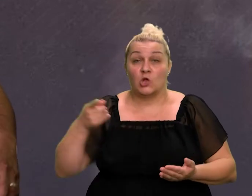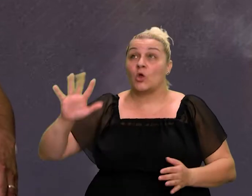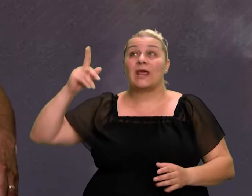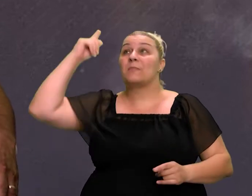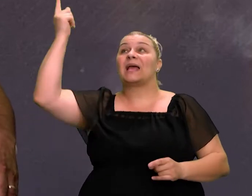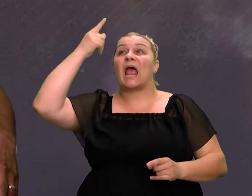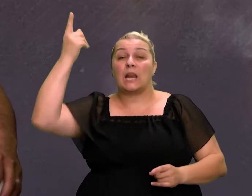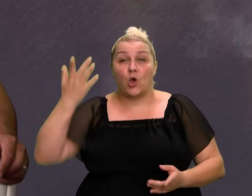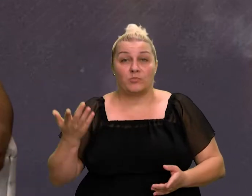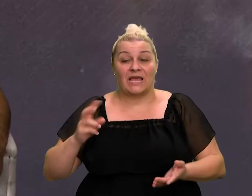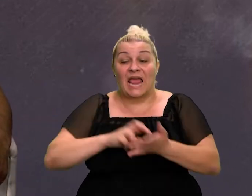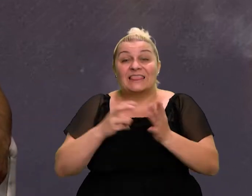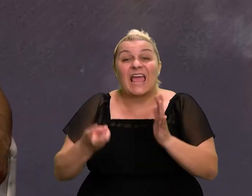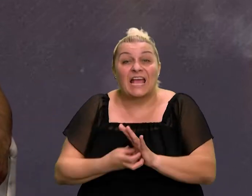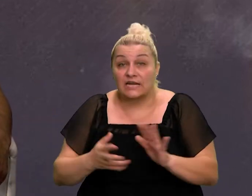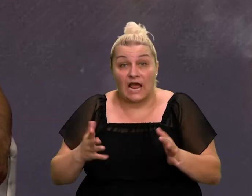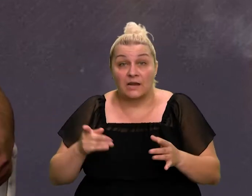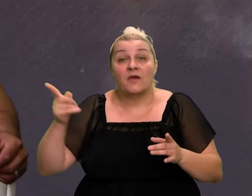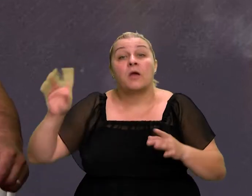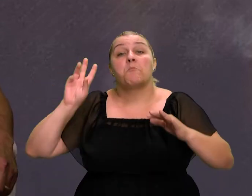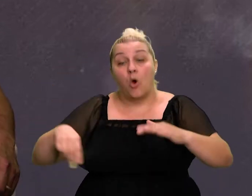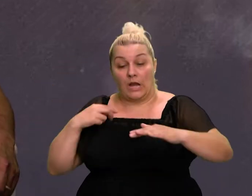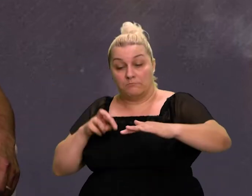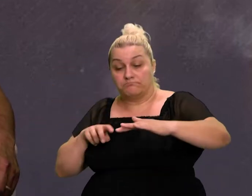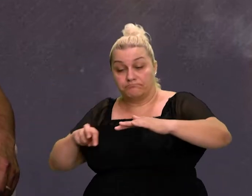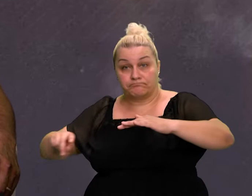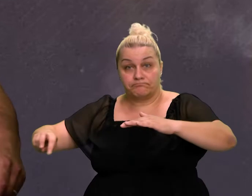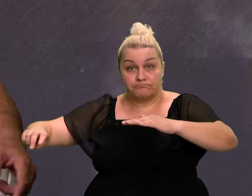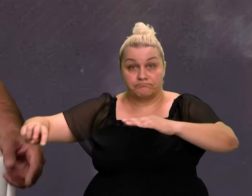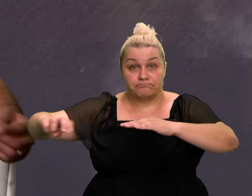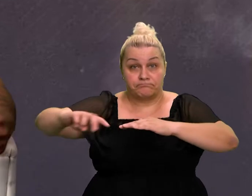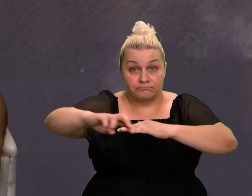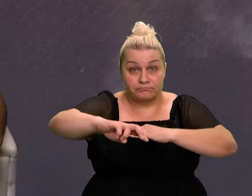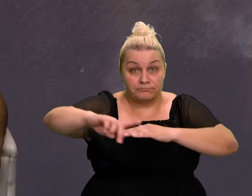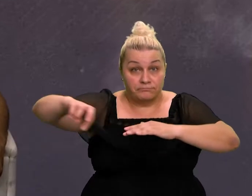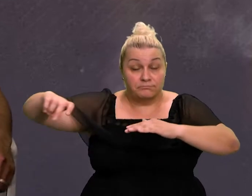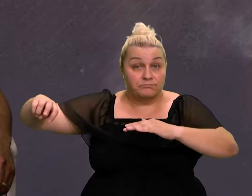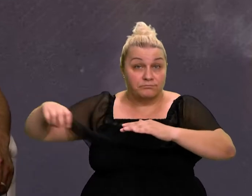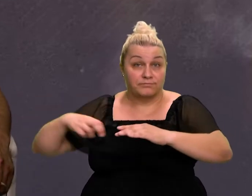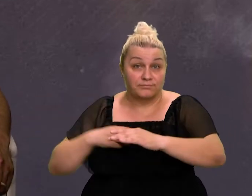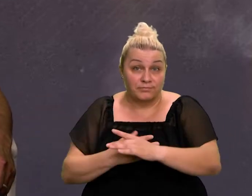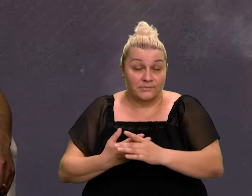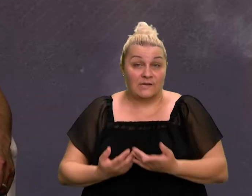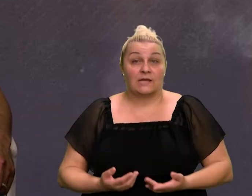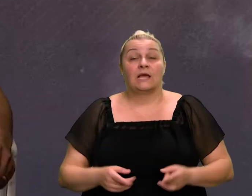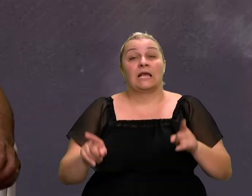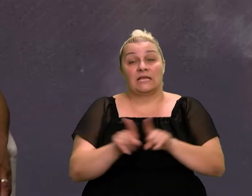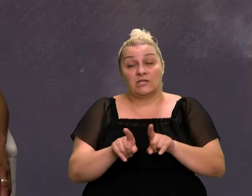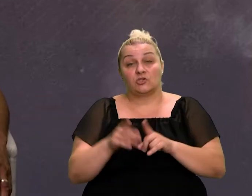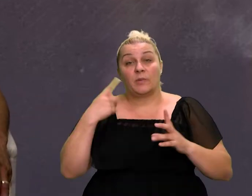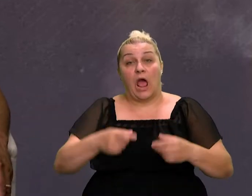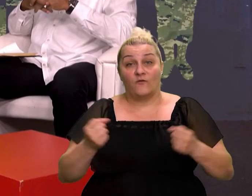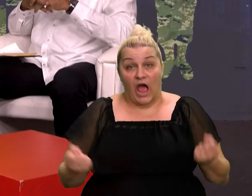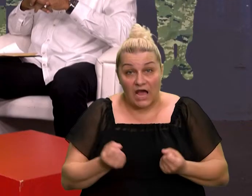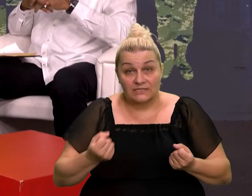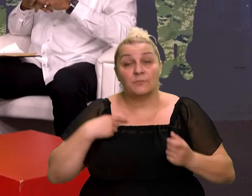tehniku koja će vas izbaziti. Znači, morate proći kroz njihovu linu i vratiti se kroz njihovu linu. I opet, kad je krenula akcija uvest ljude da vas oni